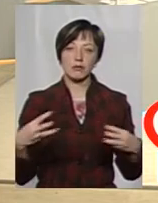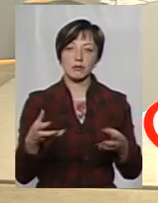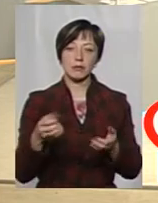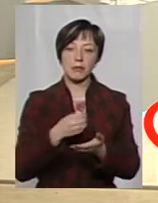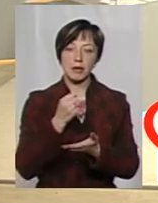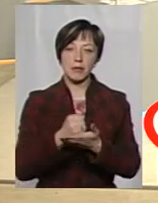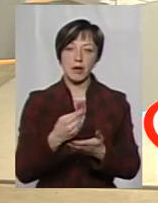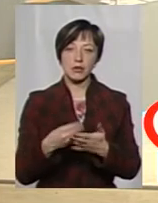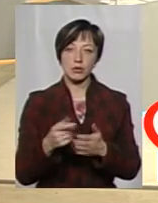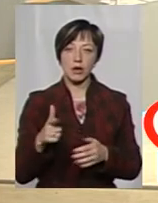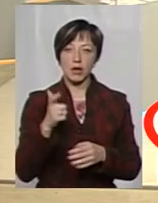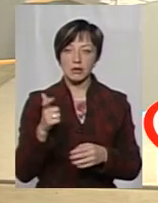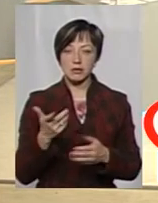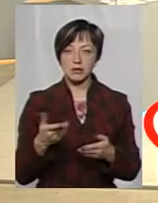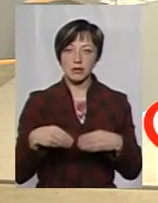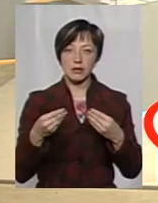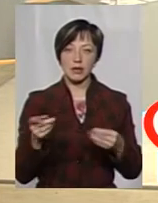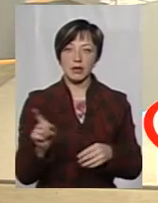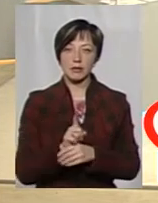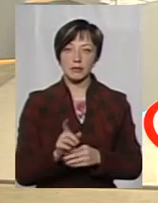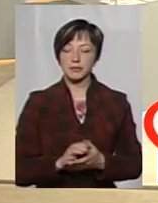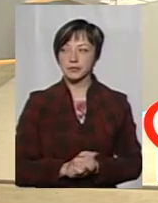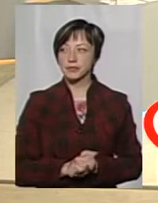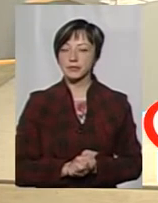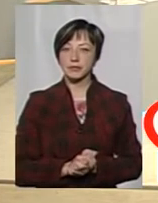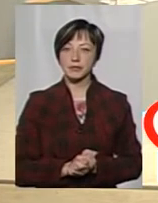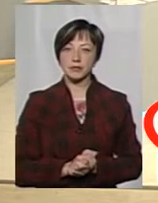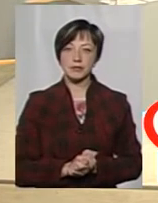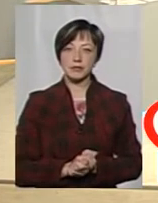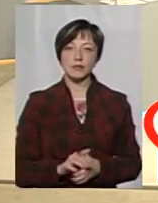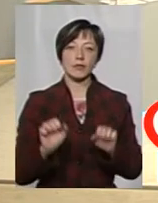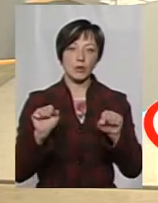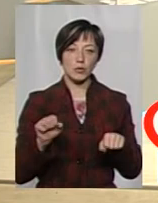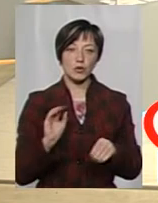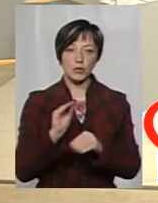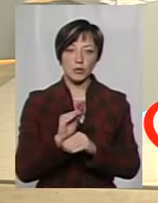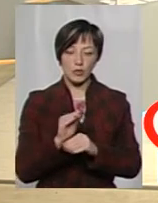ціну на газ, а НАК «Нафтогаз» надає номінацію. Можна доповнити.